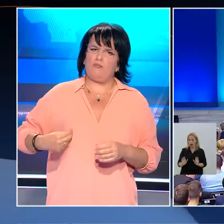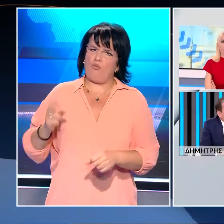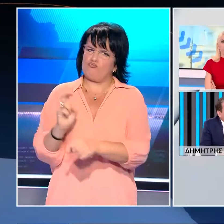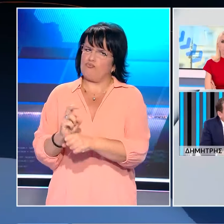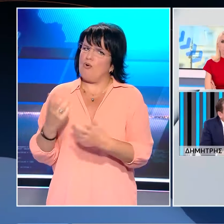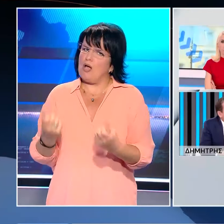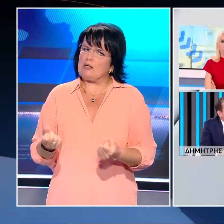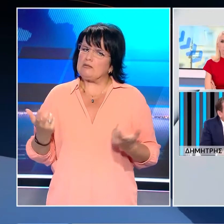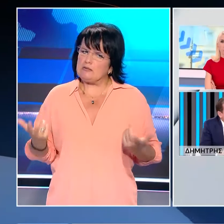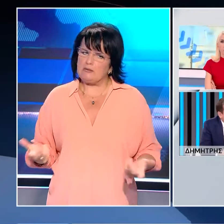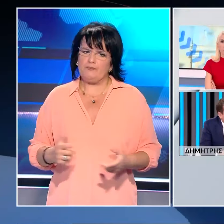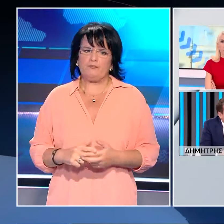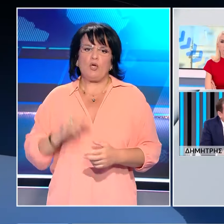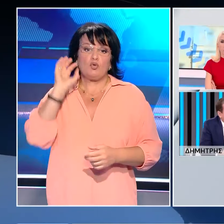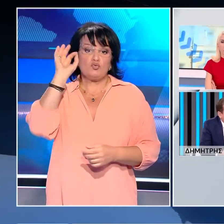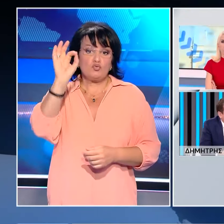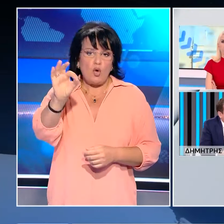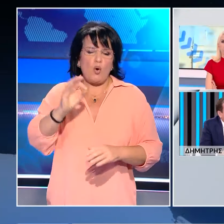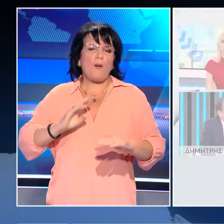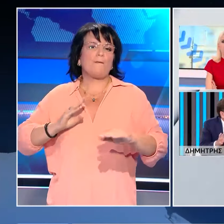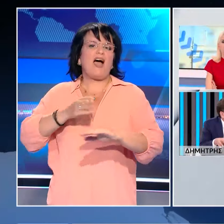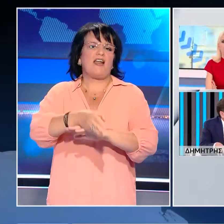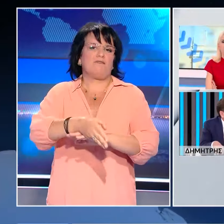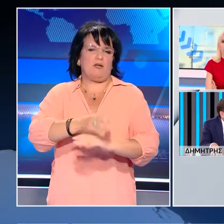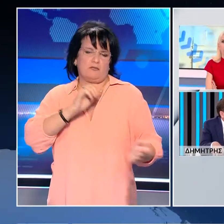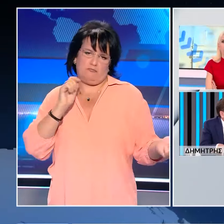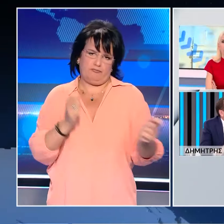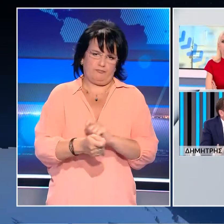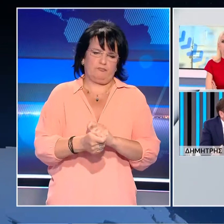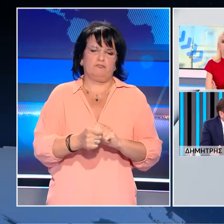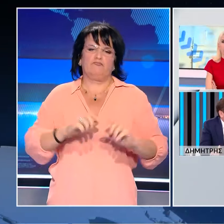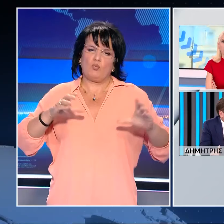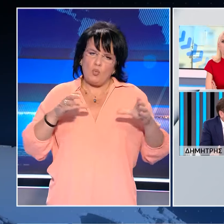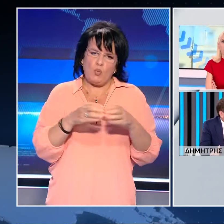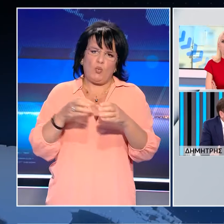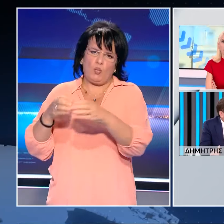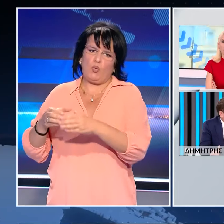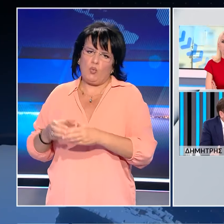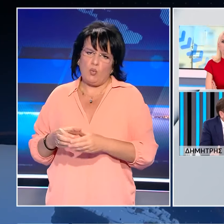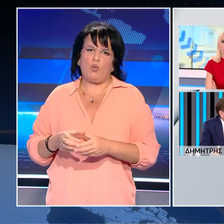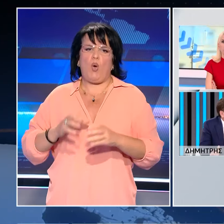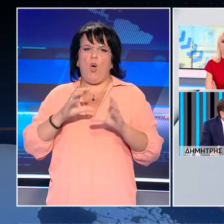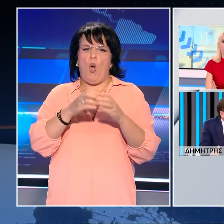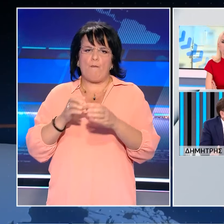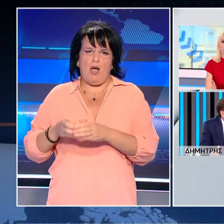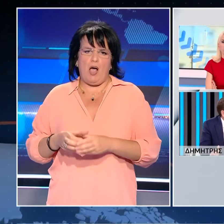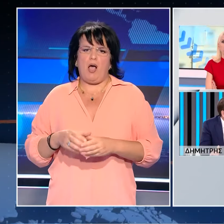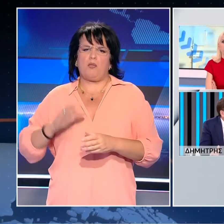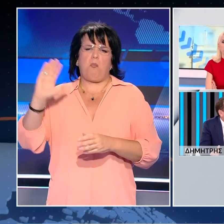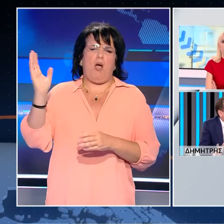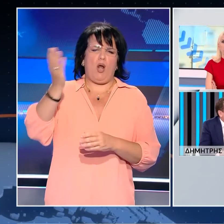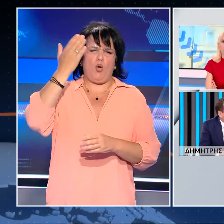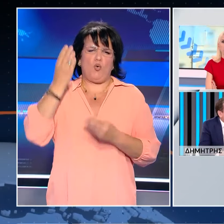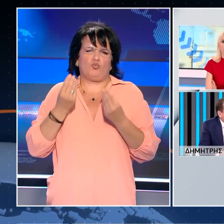περιθώρια. Χρειάζονται στοχευμένες παρεμβάσεις. Συγκεκριμένων ομάδων δεν μπορούν να υπάρξουν γενικευμένες παροχές παλαιού